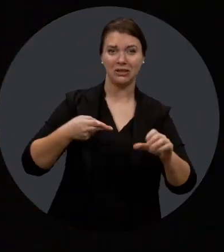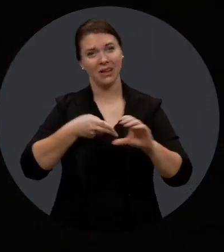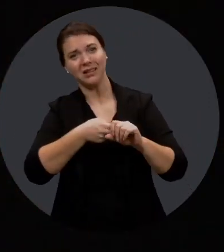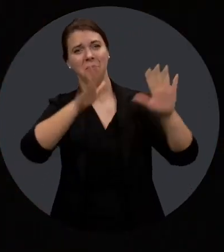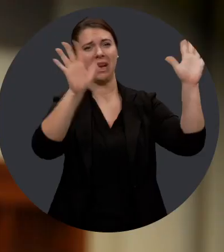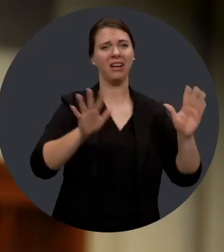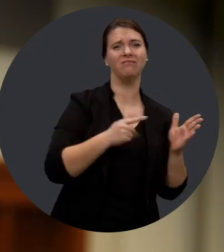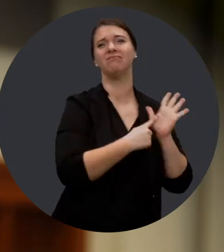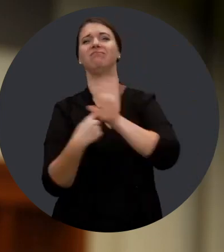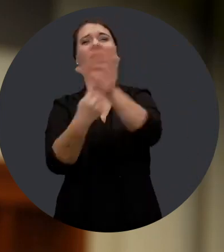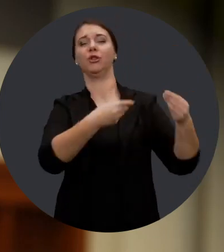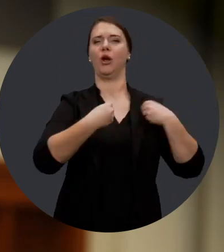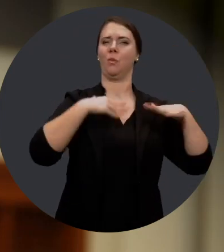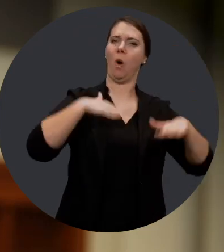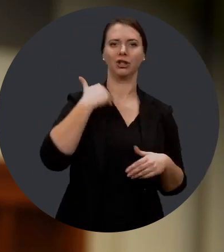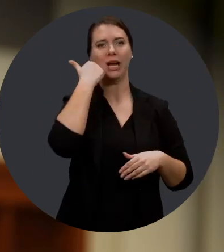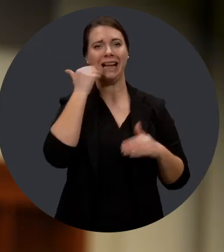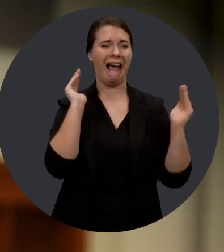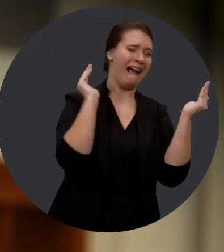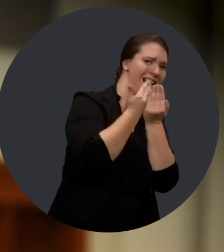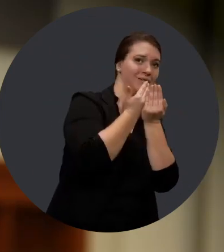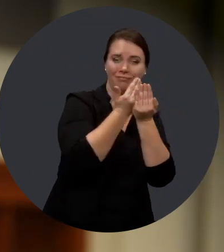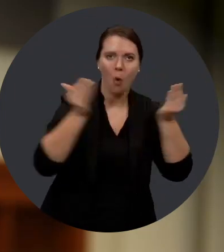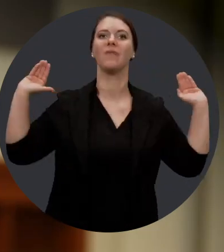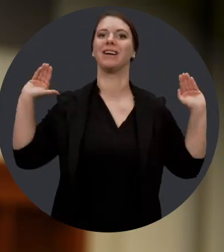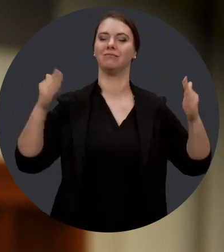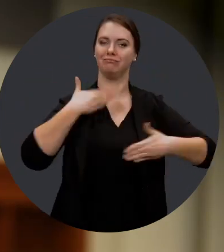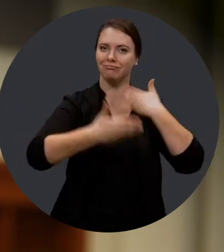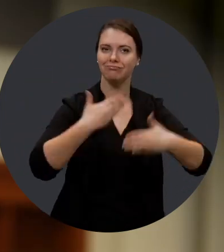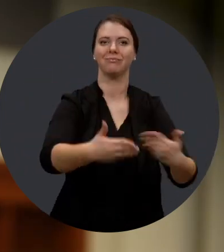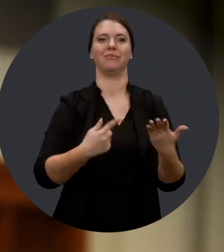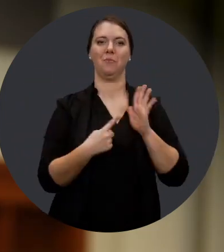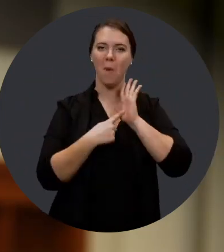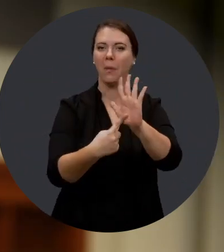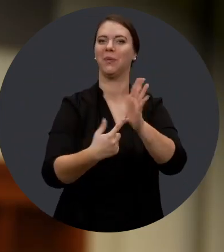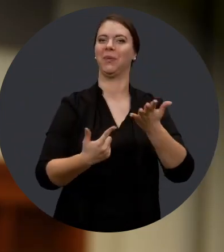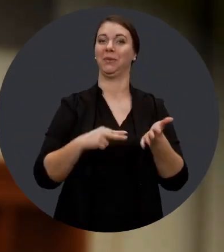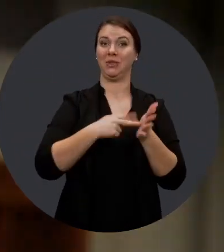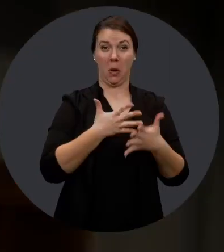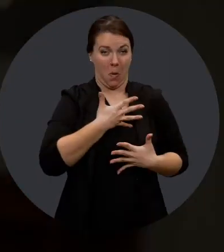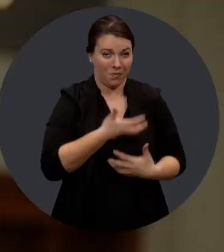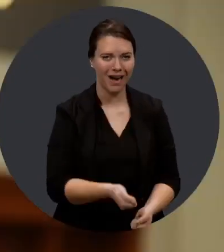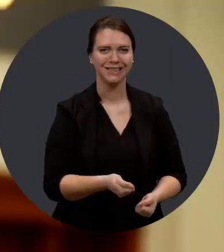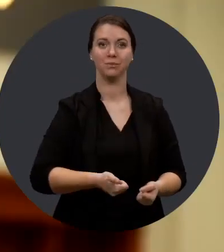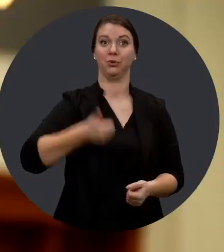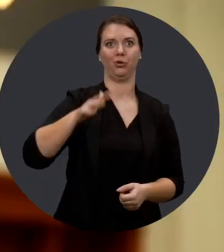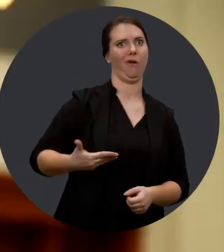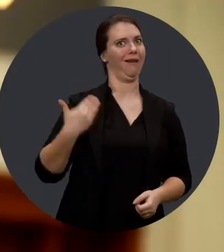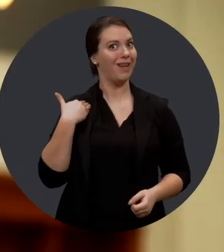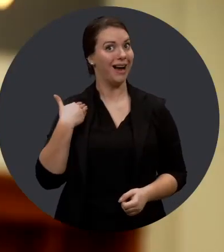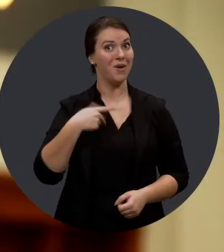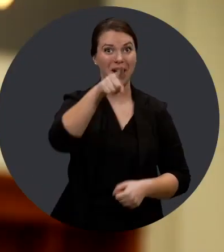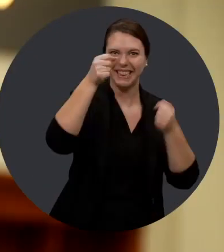À force de faire des spectacles de représentation, ça m'a dégéné, ça m'a sorti de ma coquille, de ma zone de confort. Ça fait qu'on